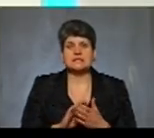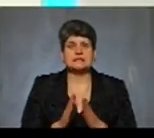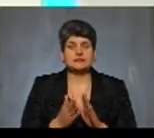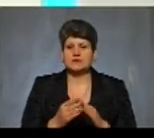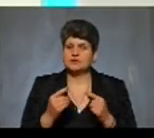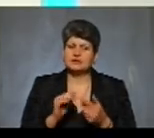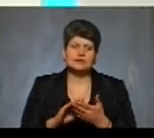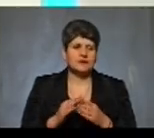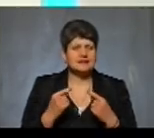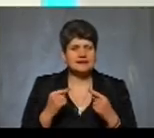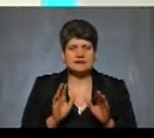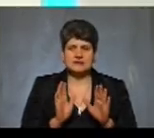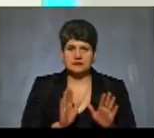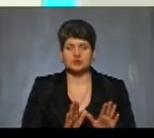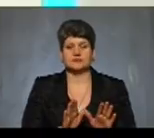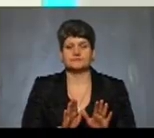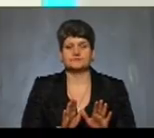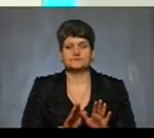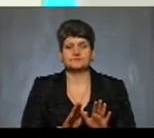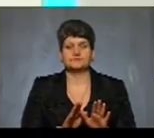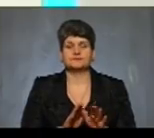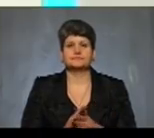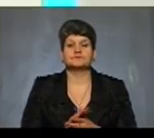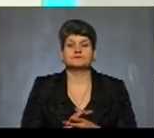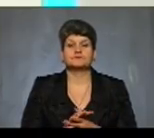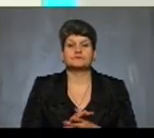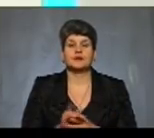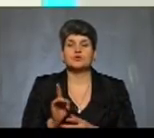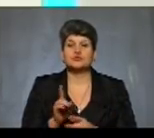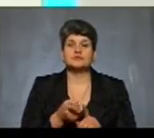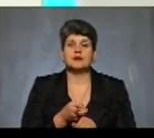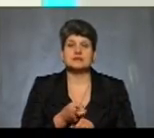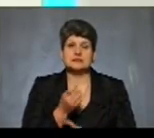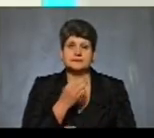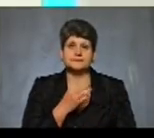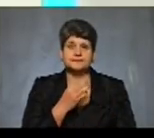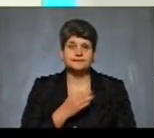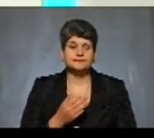інша, фактично, як з лікарським засобом. Ну, щодо лікарських засобів.